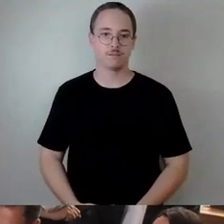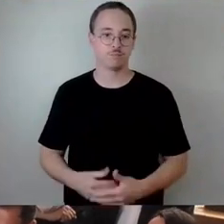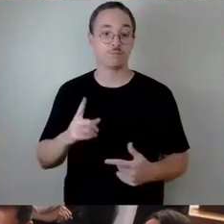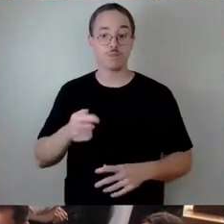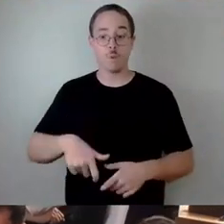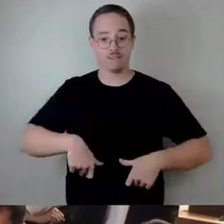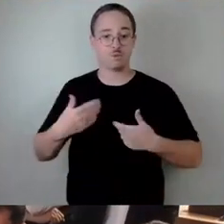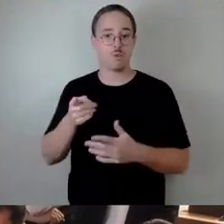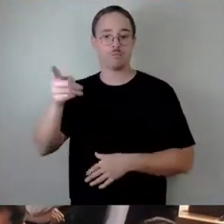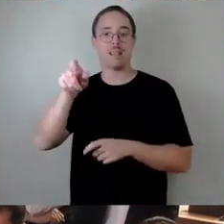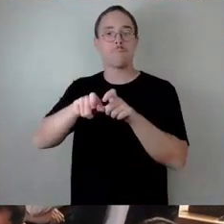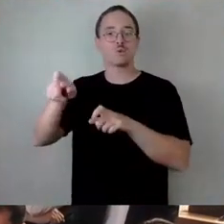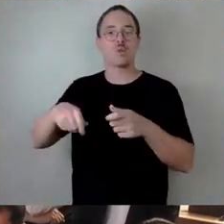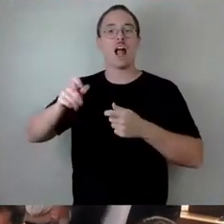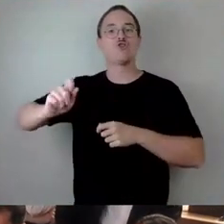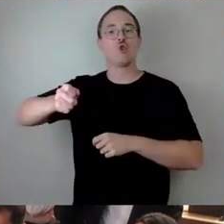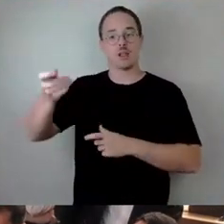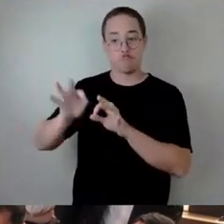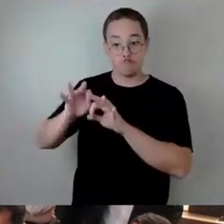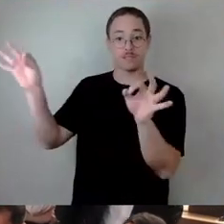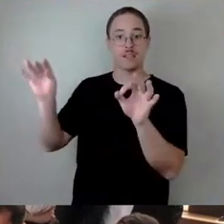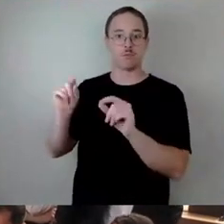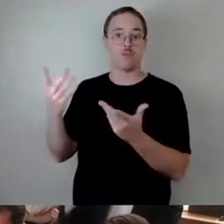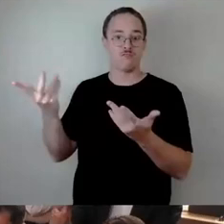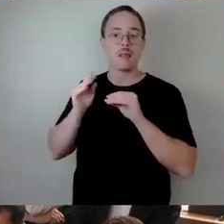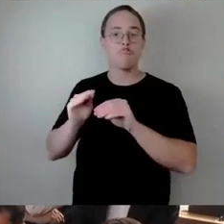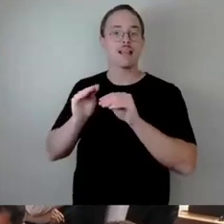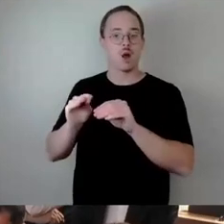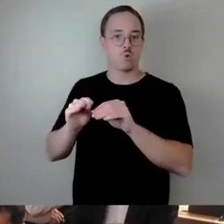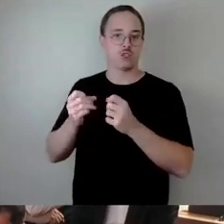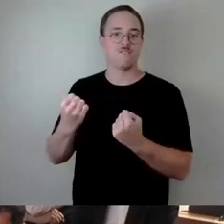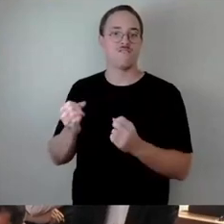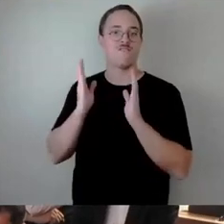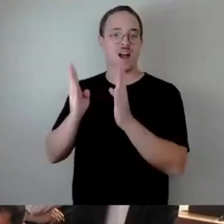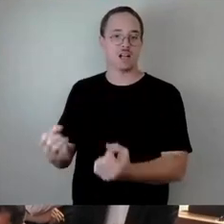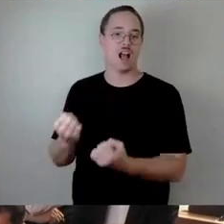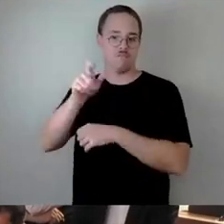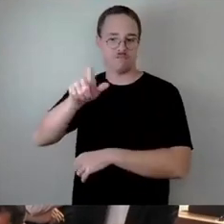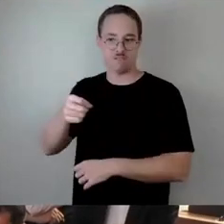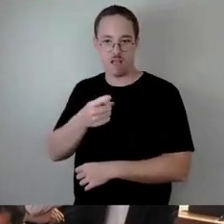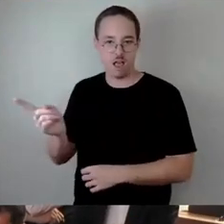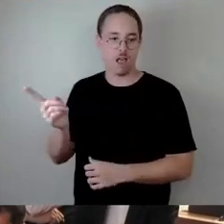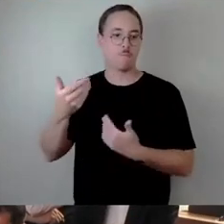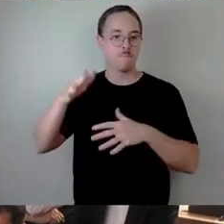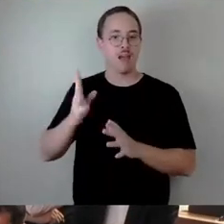verbessern, haben die pädagogischen Fachkräfte in den Kitas natürlich viel besser die Möglichkeit, auf individuelle Bedarfe einzelner